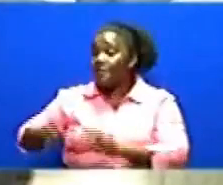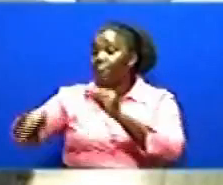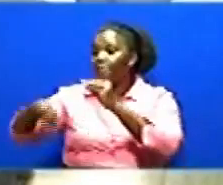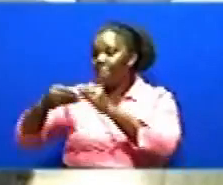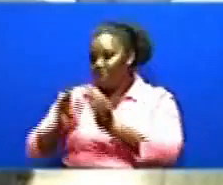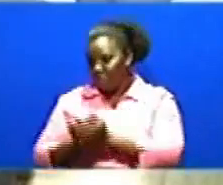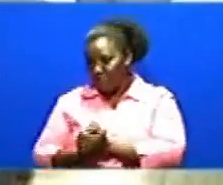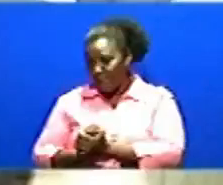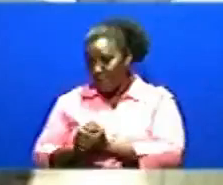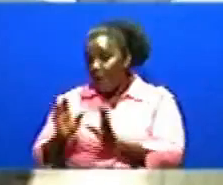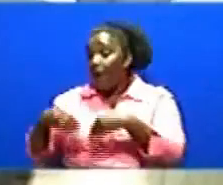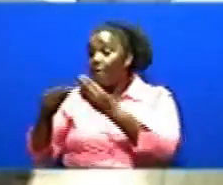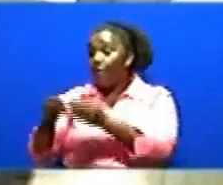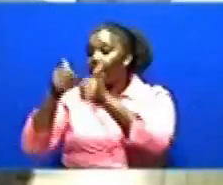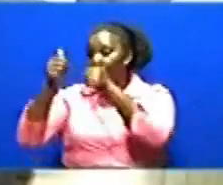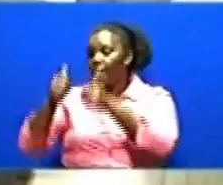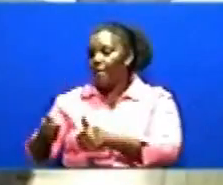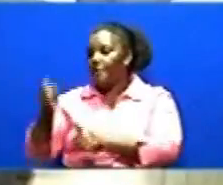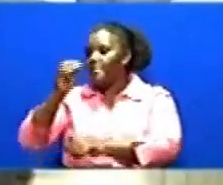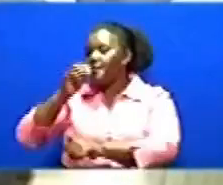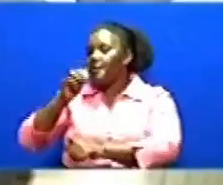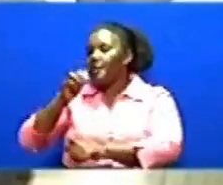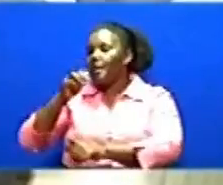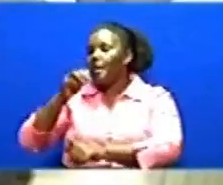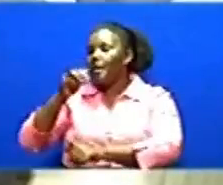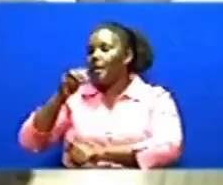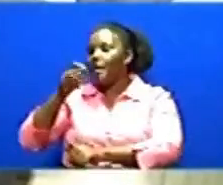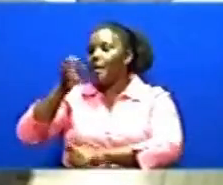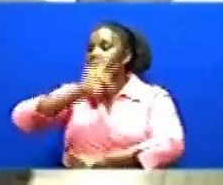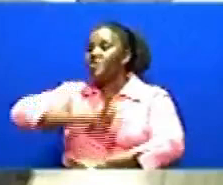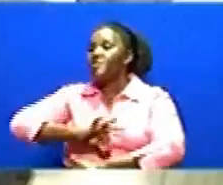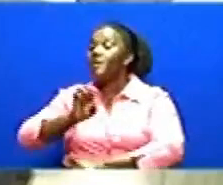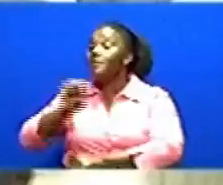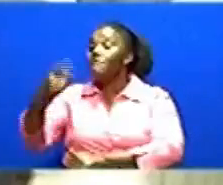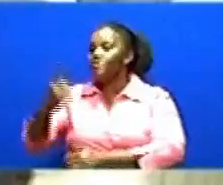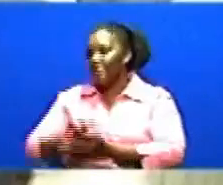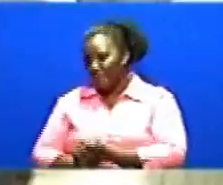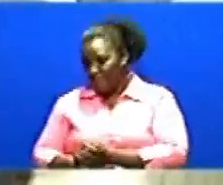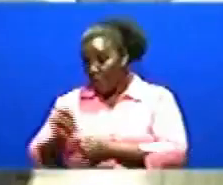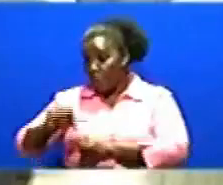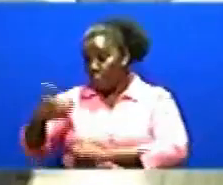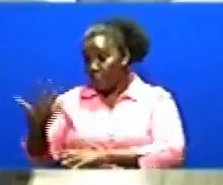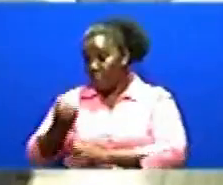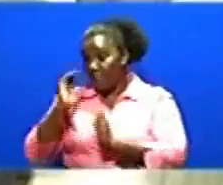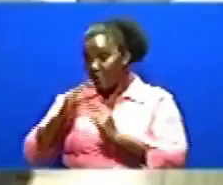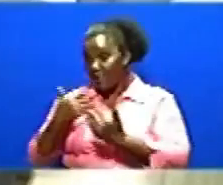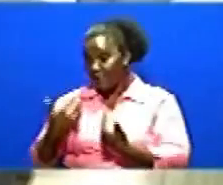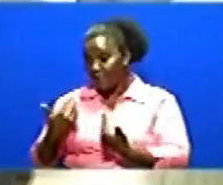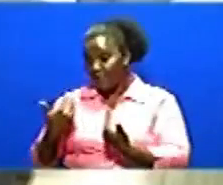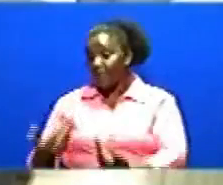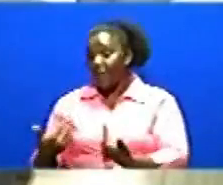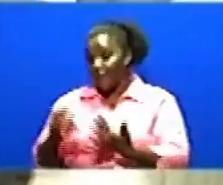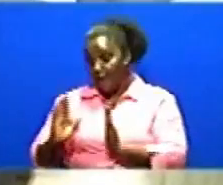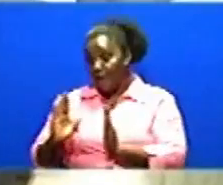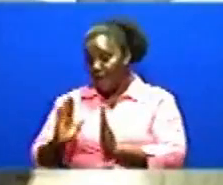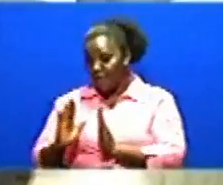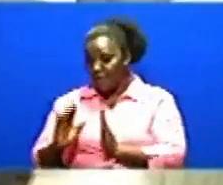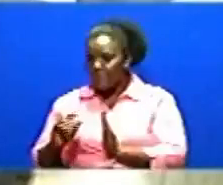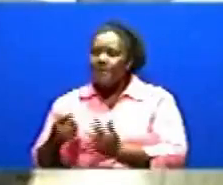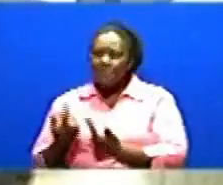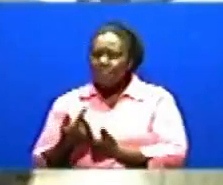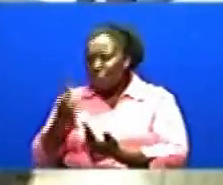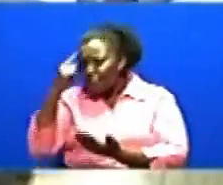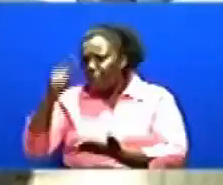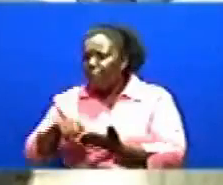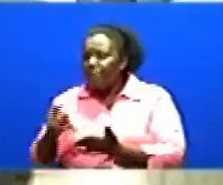Na Sasa zinatangazo rasimi na kibali kimetoka kwenu hii minapata tafsirigia Asana